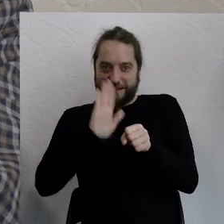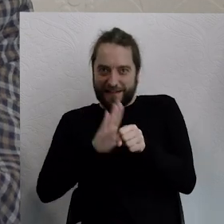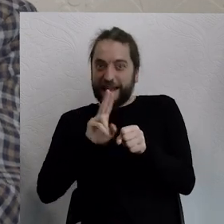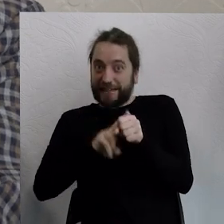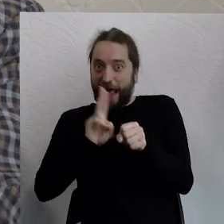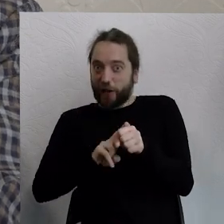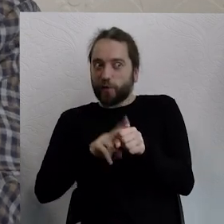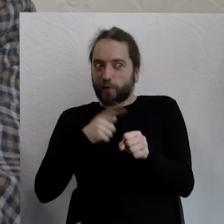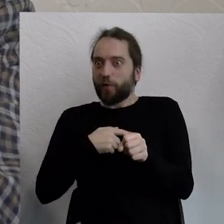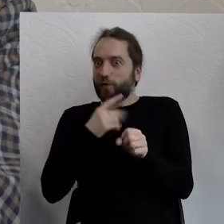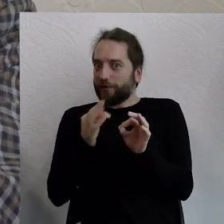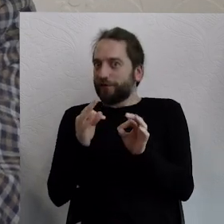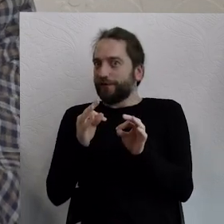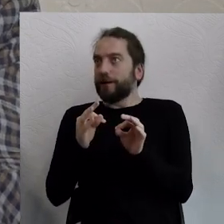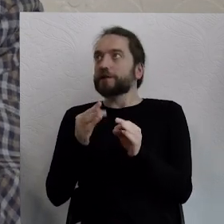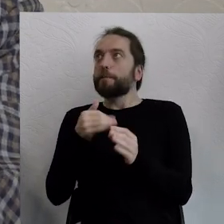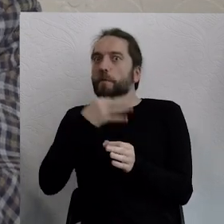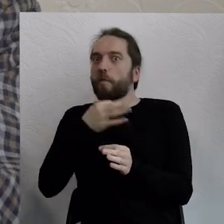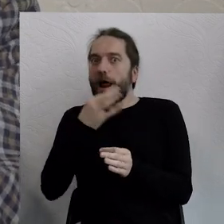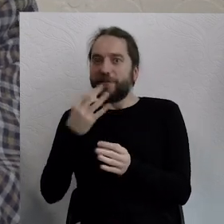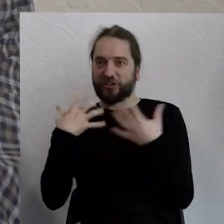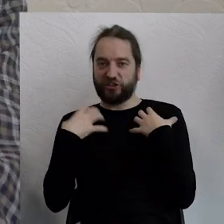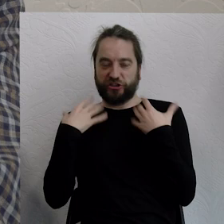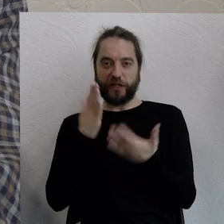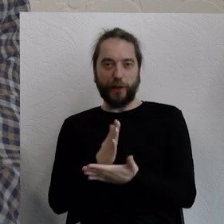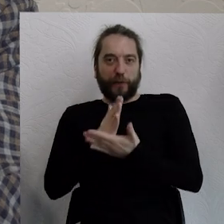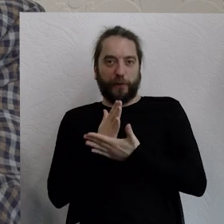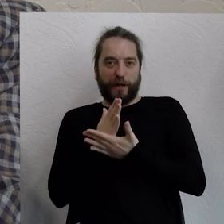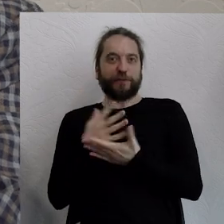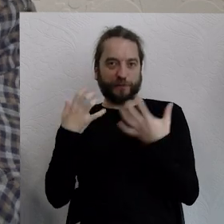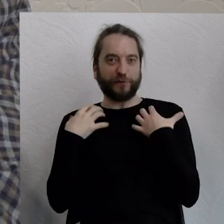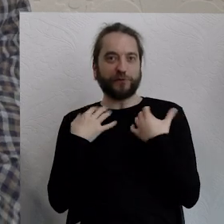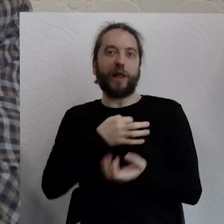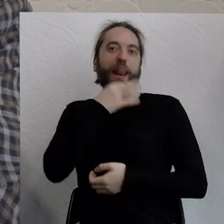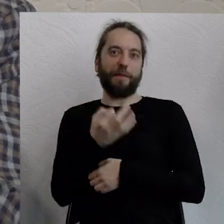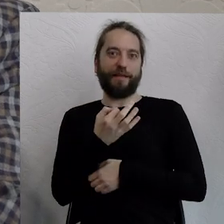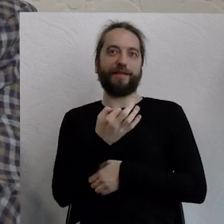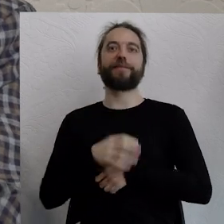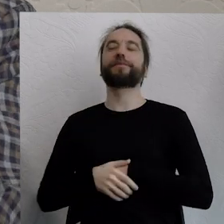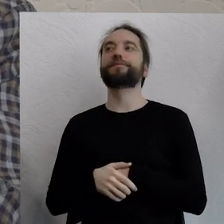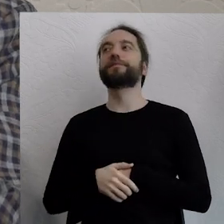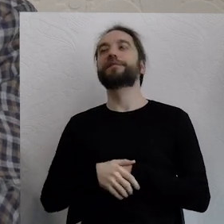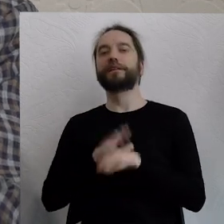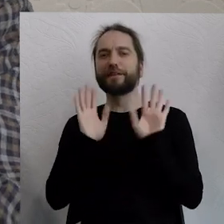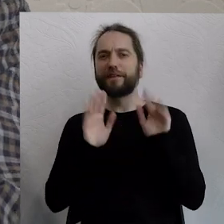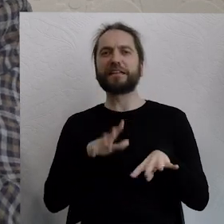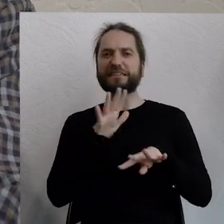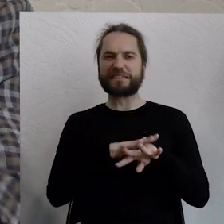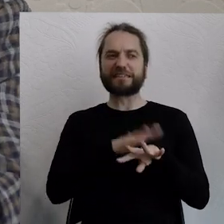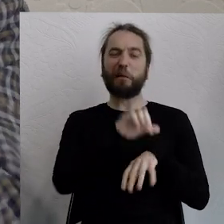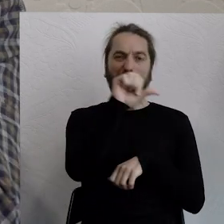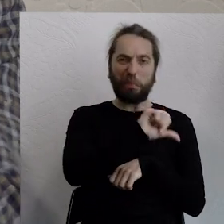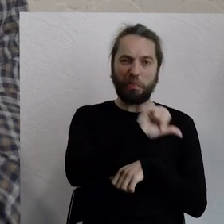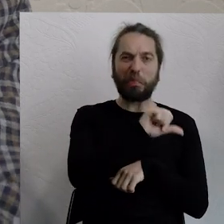się właśnie i zbudowania dobrego życia, ale właśnie nie z konieczności wynikającej z dziadostwa i systemu, który był dziadowski, tylko